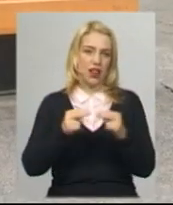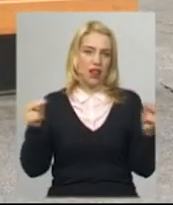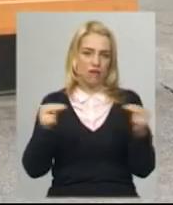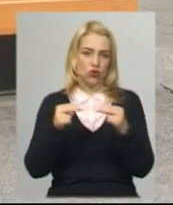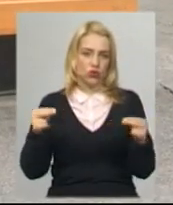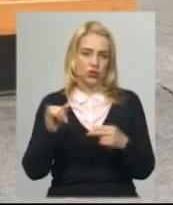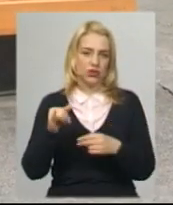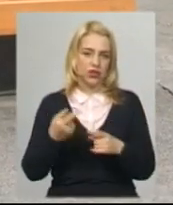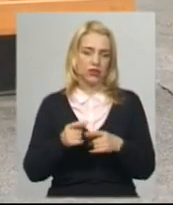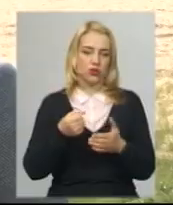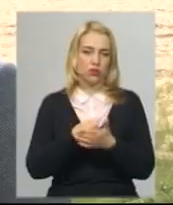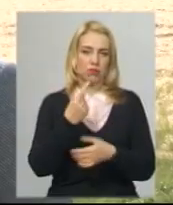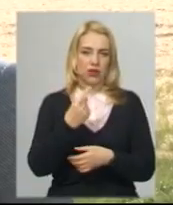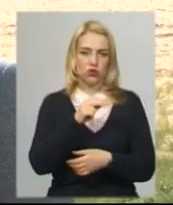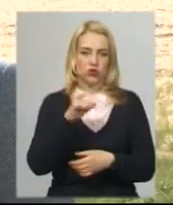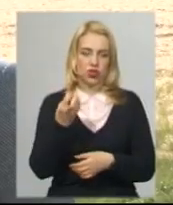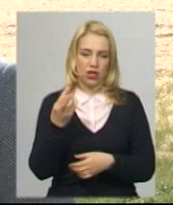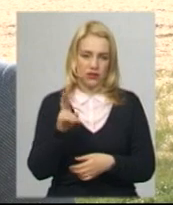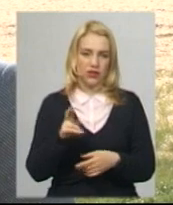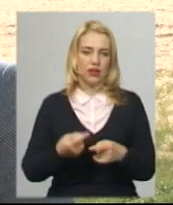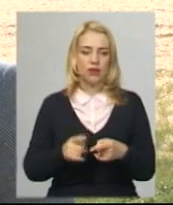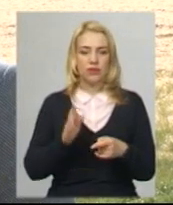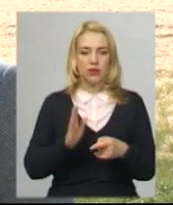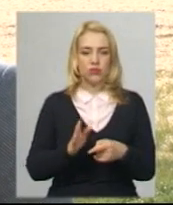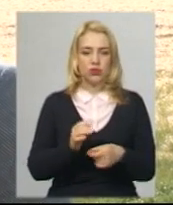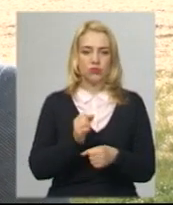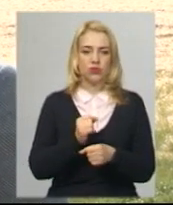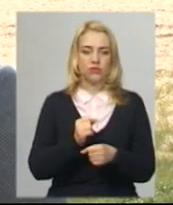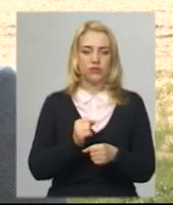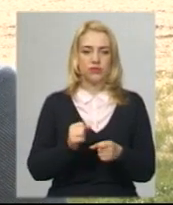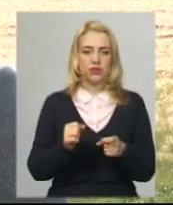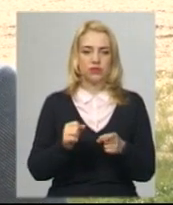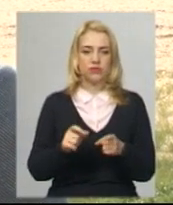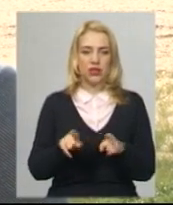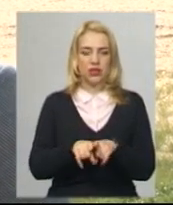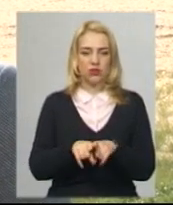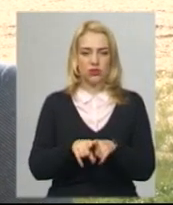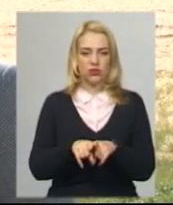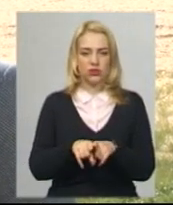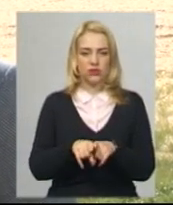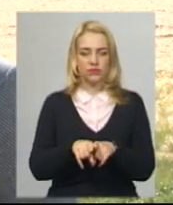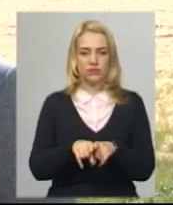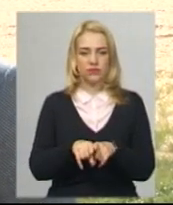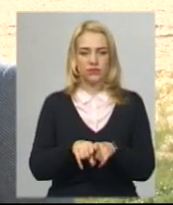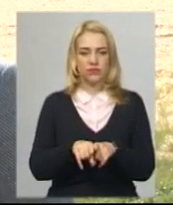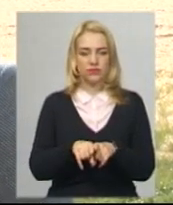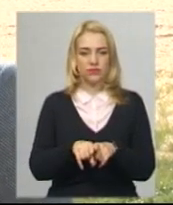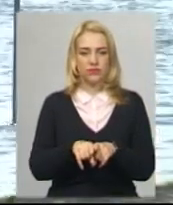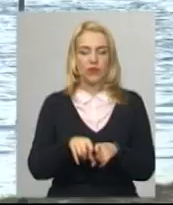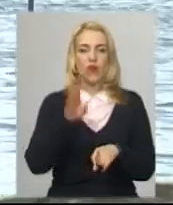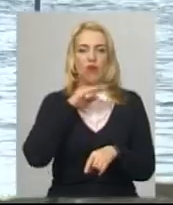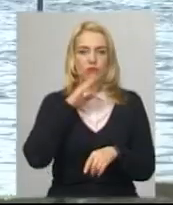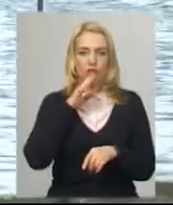До 1 червня ми відкриємо туалет, який облаштували торік, а також запустимо воду у питні